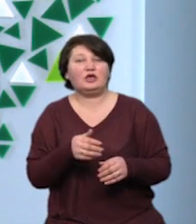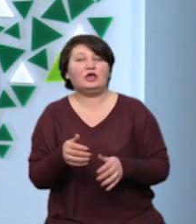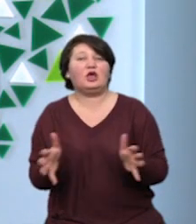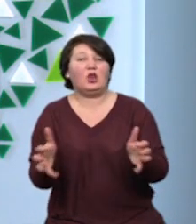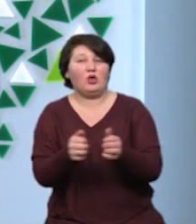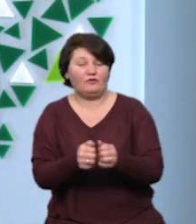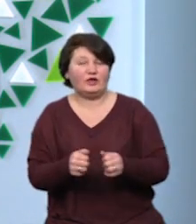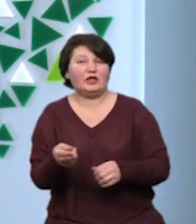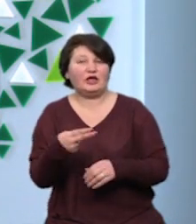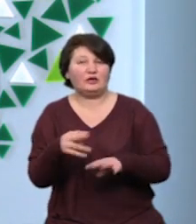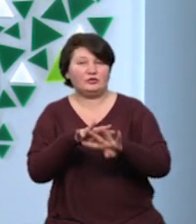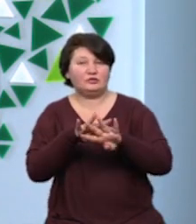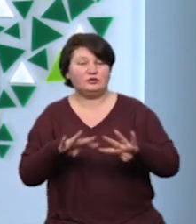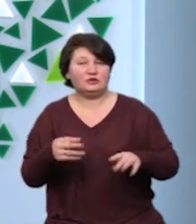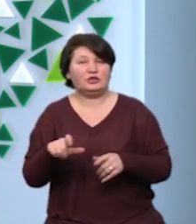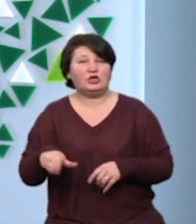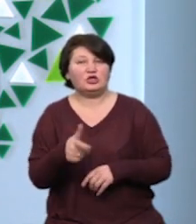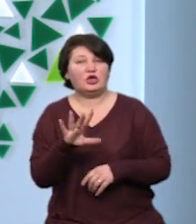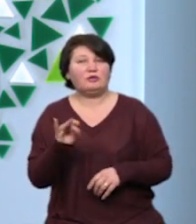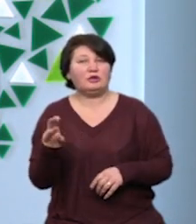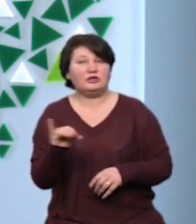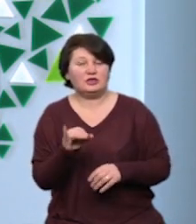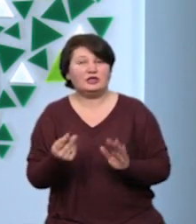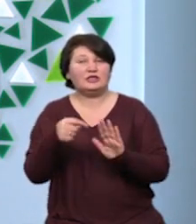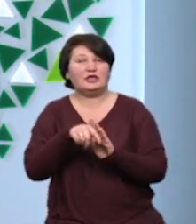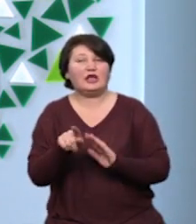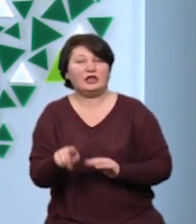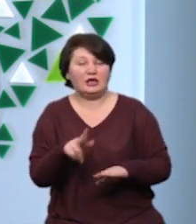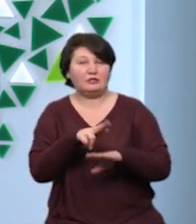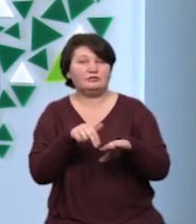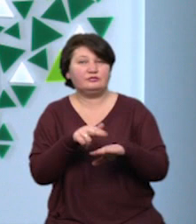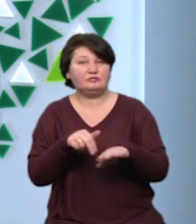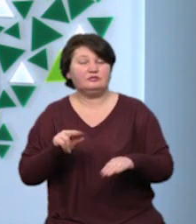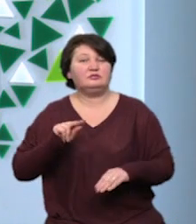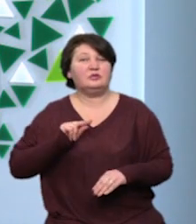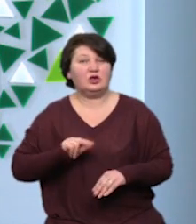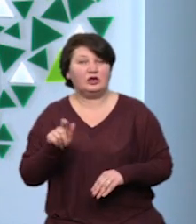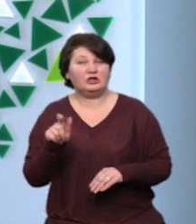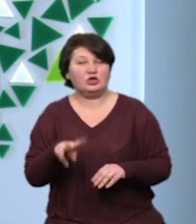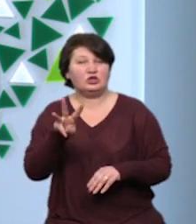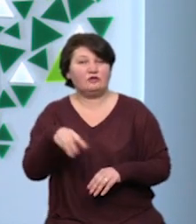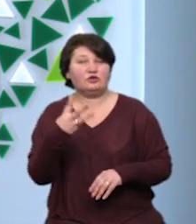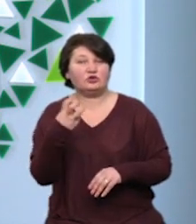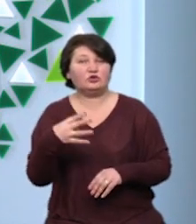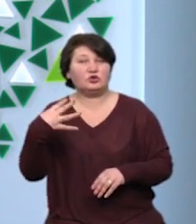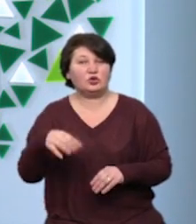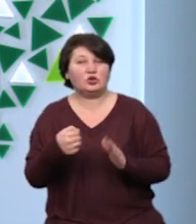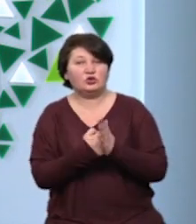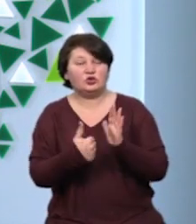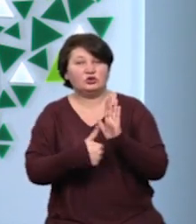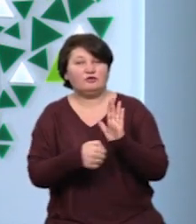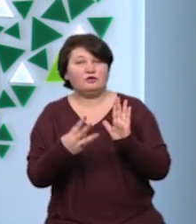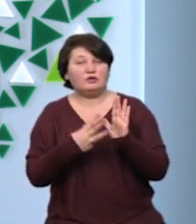сітками на річці Лімниці. Серед них працівник поліції. Штраф за браконьєрство від 340 до 680